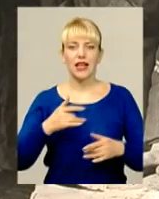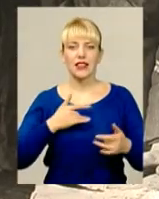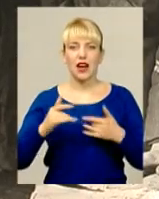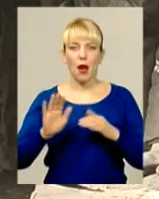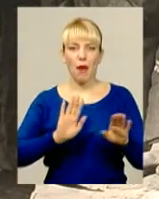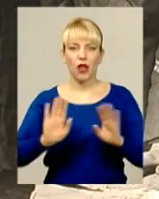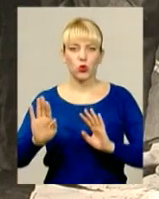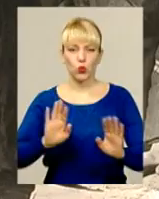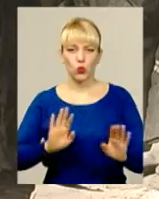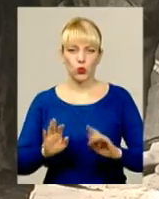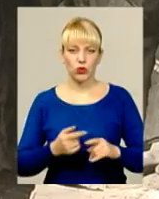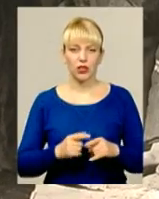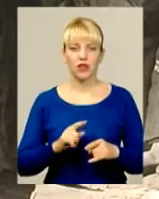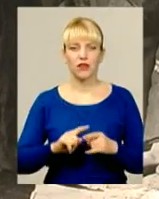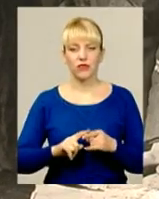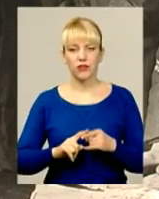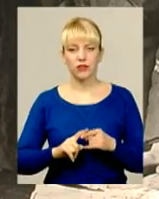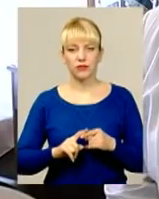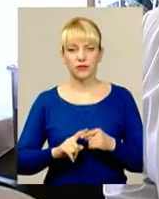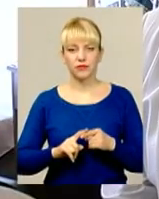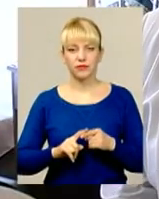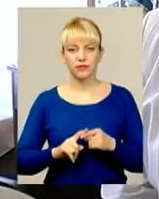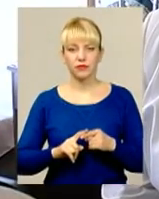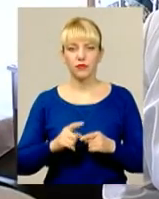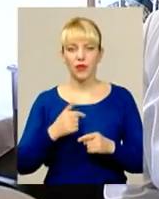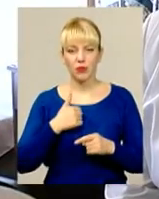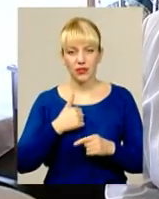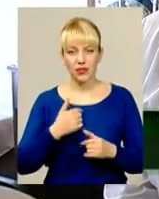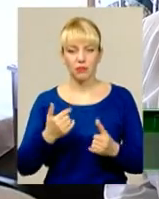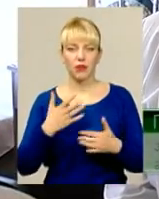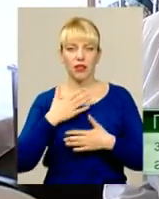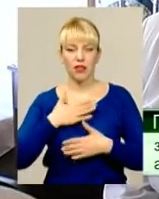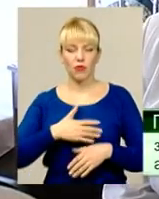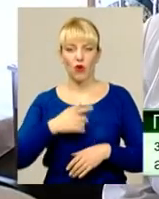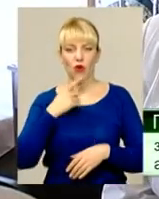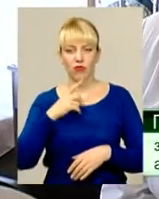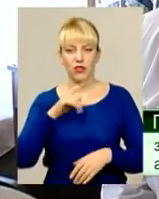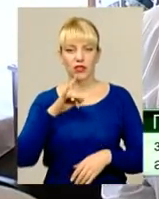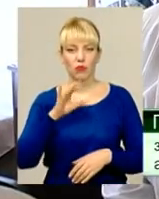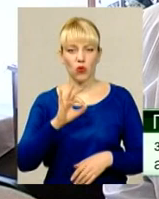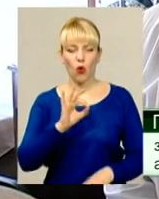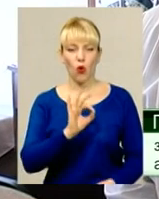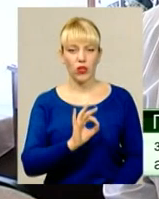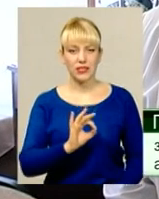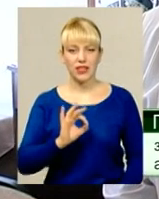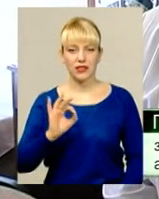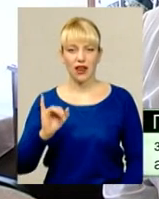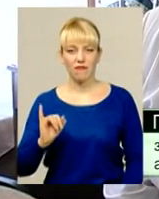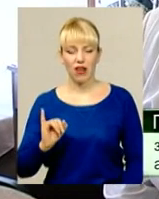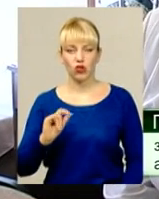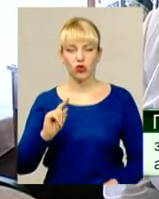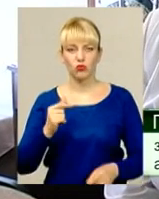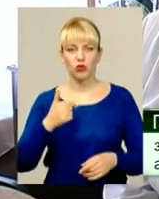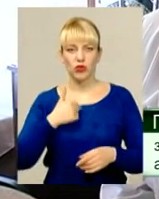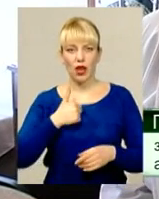сцени, які театром дихають. Мені приємно сьогодні говорити про Олександра Івановича, тому що я з ним